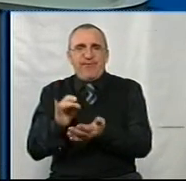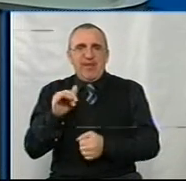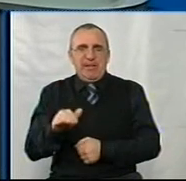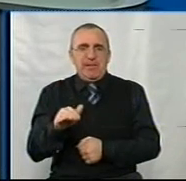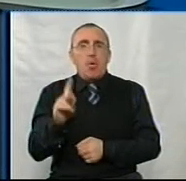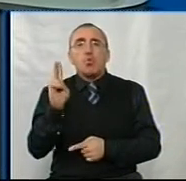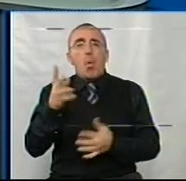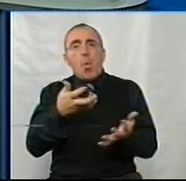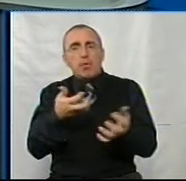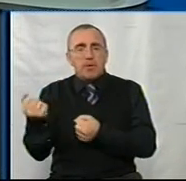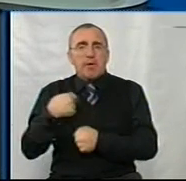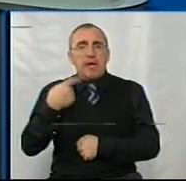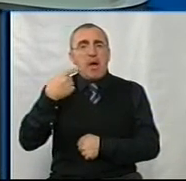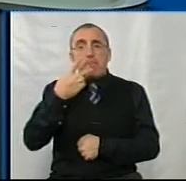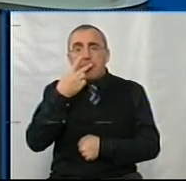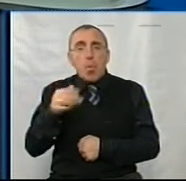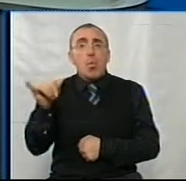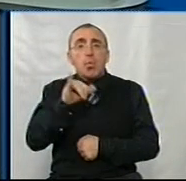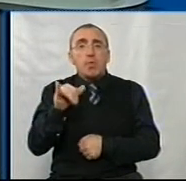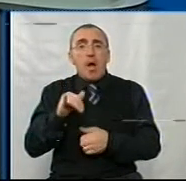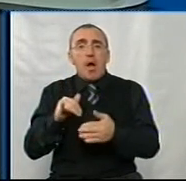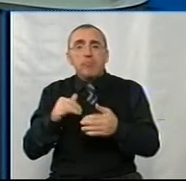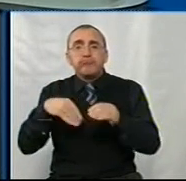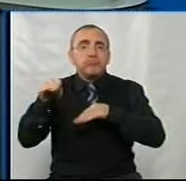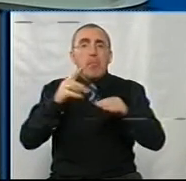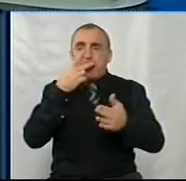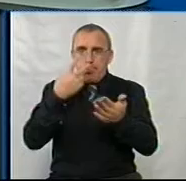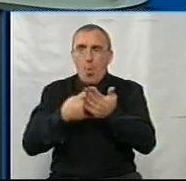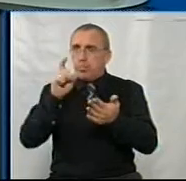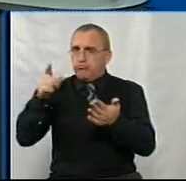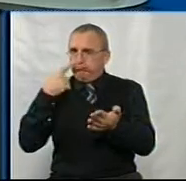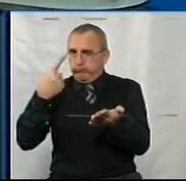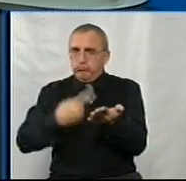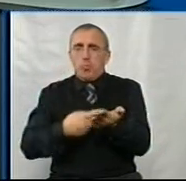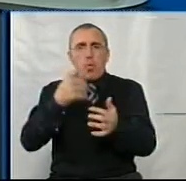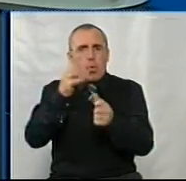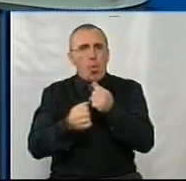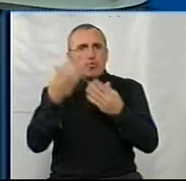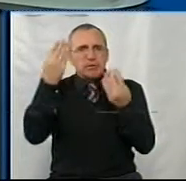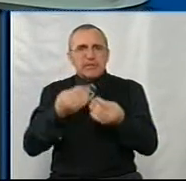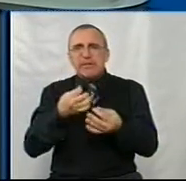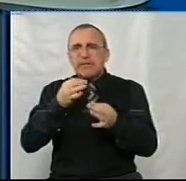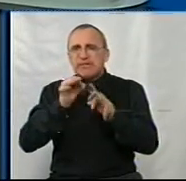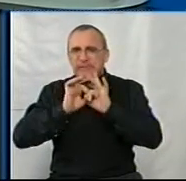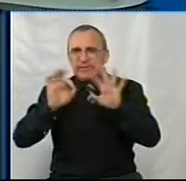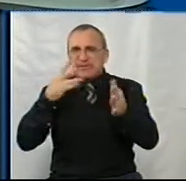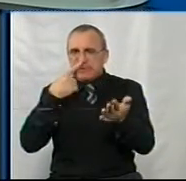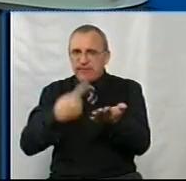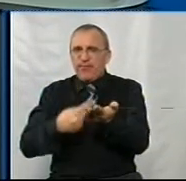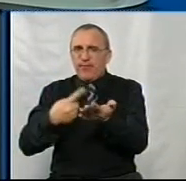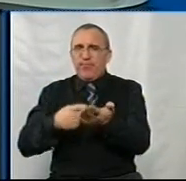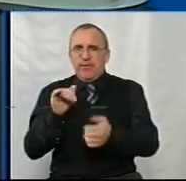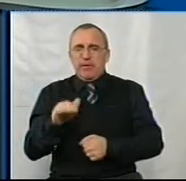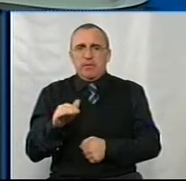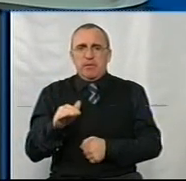отримав, щоб я бачила куди воно пішло і показала людям. Це кожен день у нас звіти. Тому люди вірять,